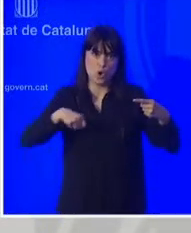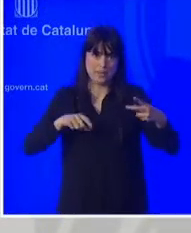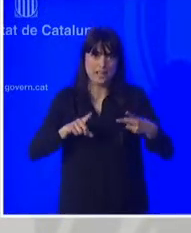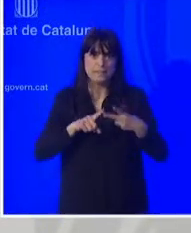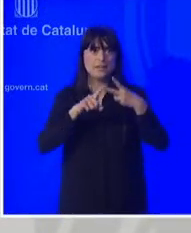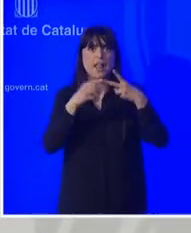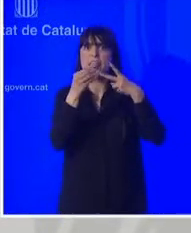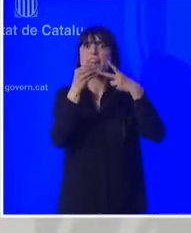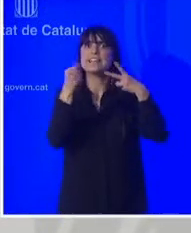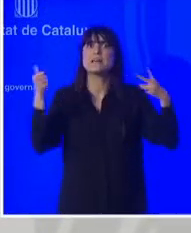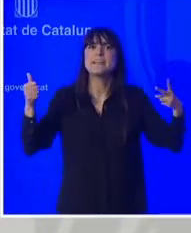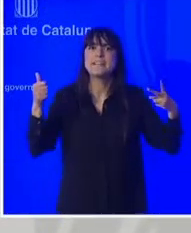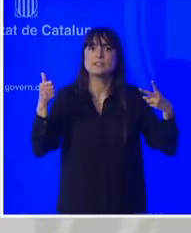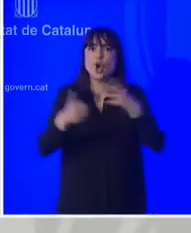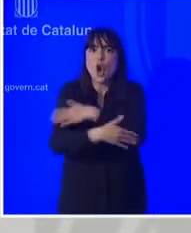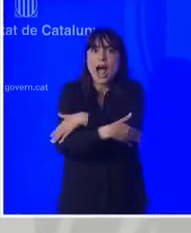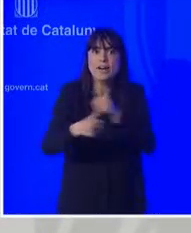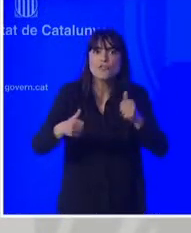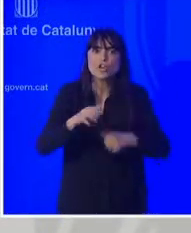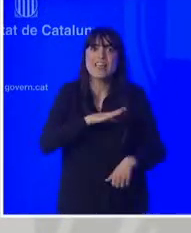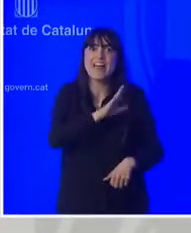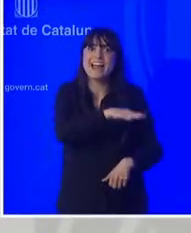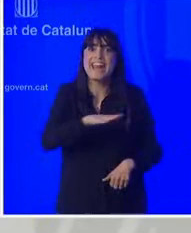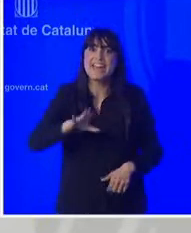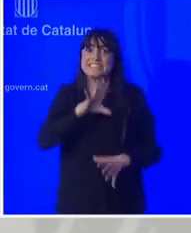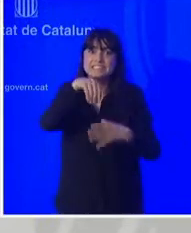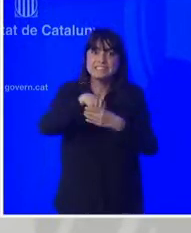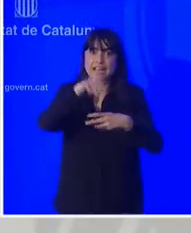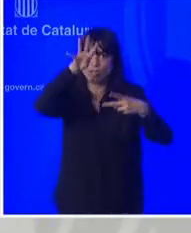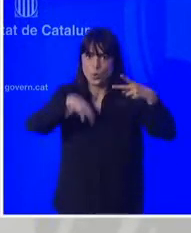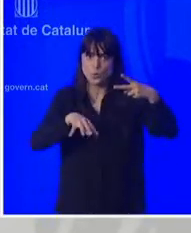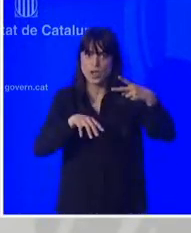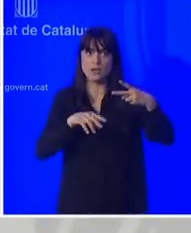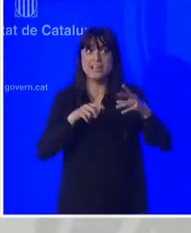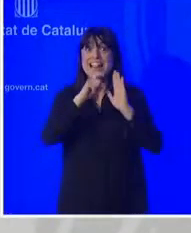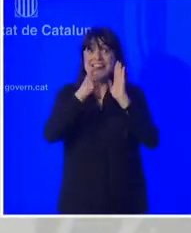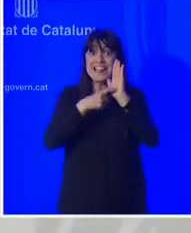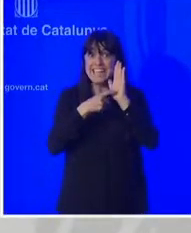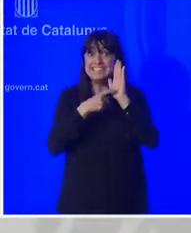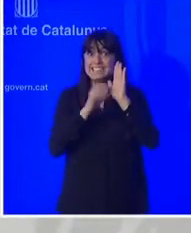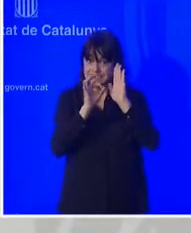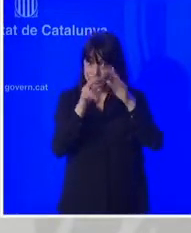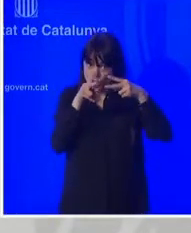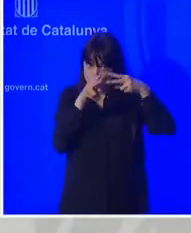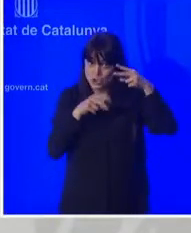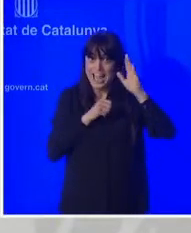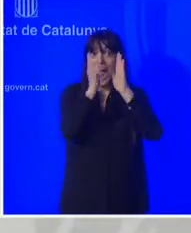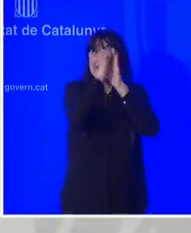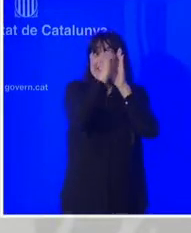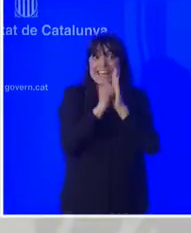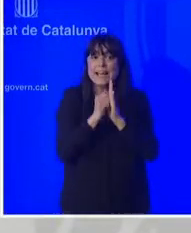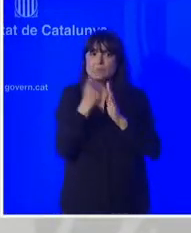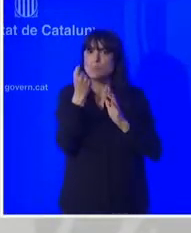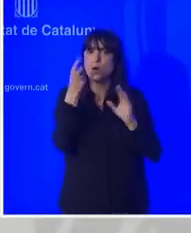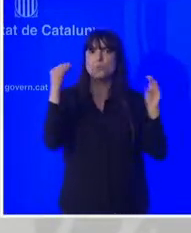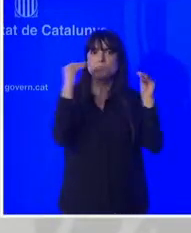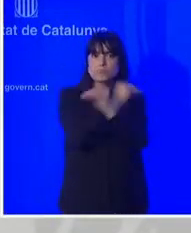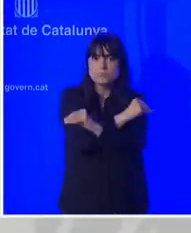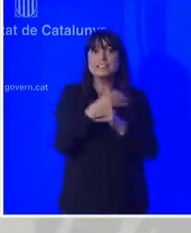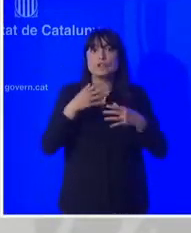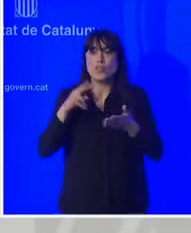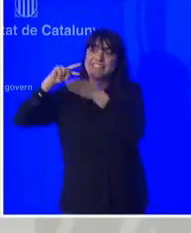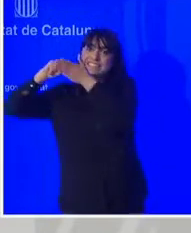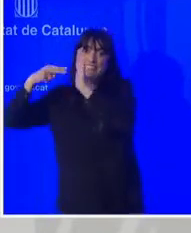forçada de menors a Catalunya. Es fa en aquest marc de la Comissió Bilateral que va treballant, tècnicament, per tal de